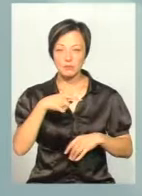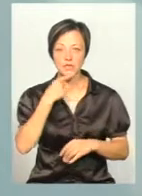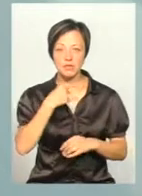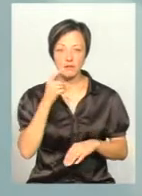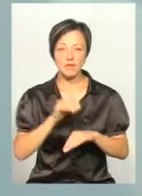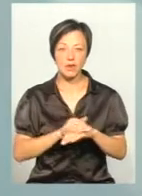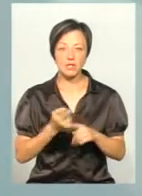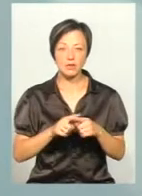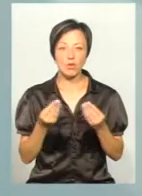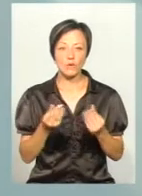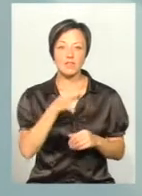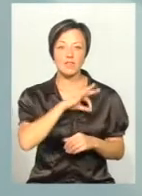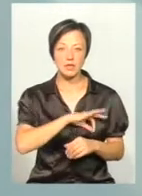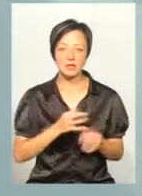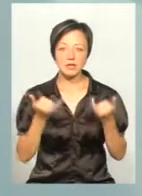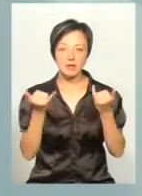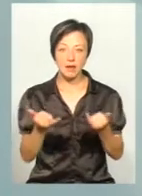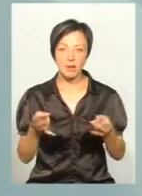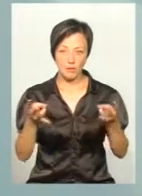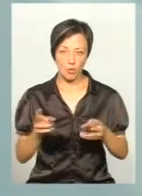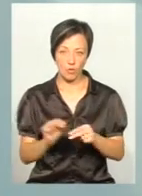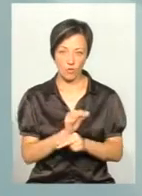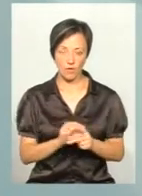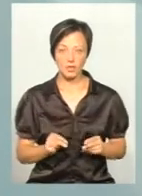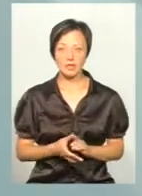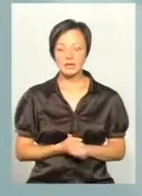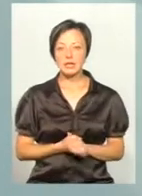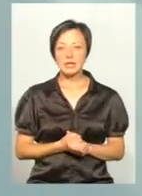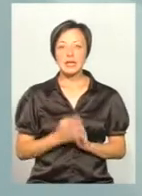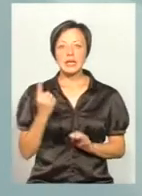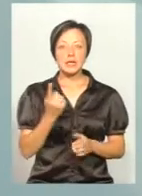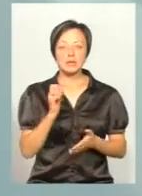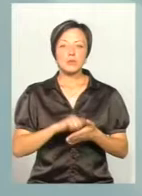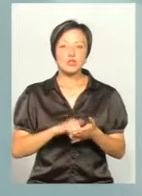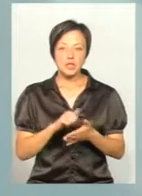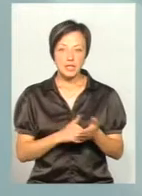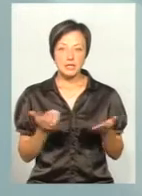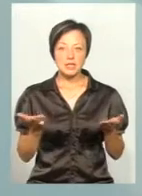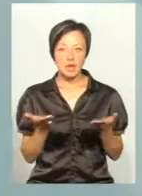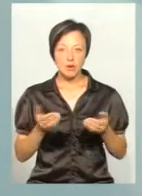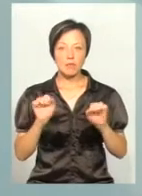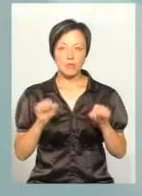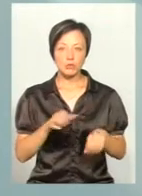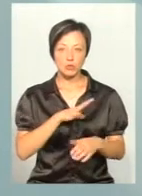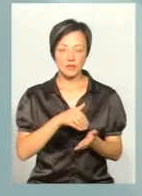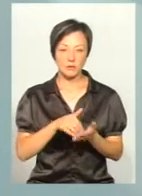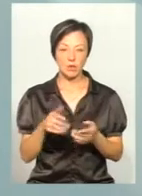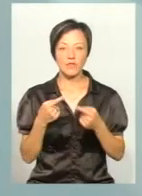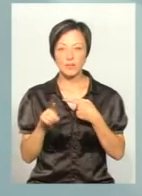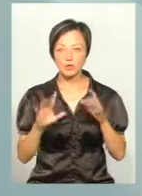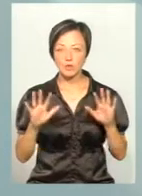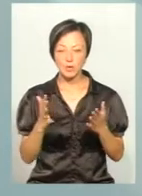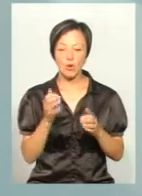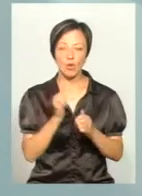той факт, що ці кошти були використані за призначенням. Єдині причини, з яких може бути відмова. В іншому